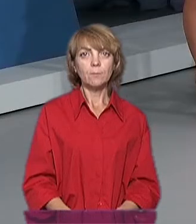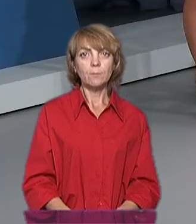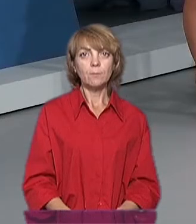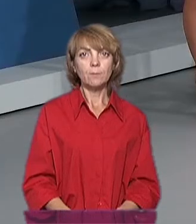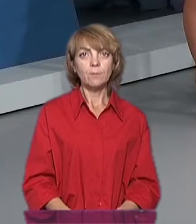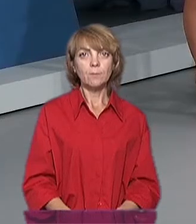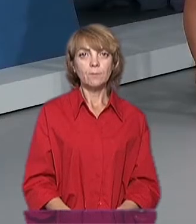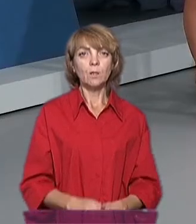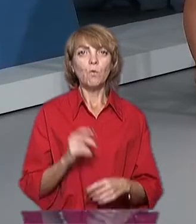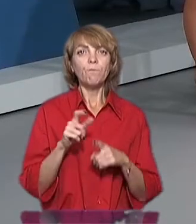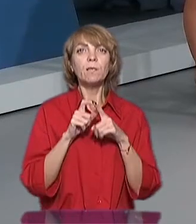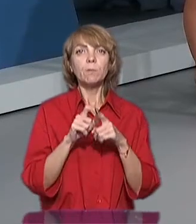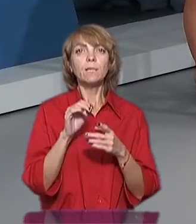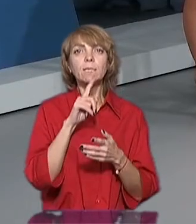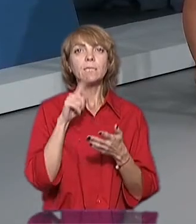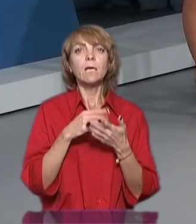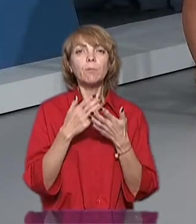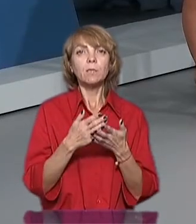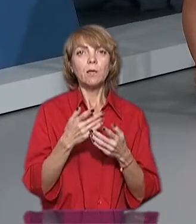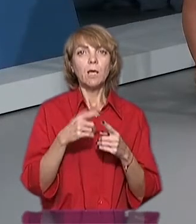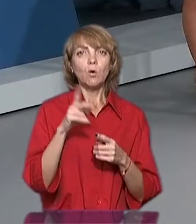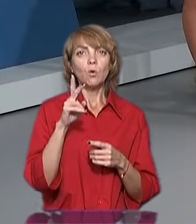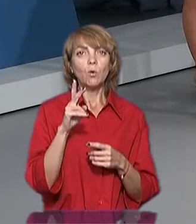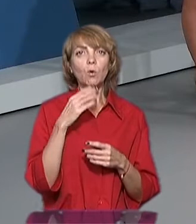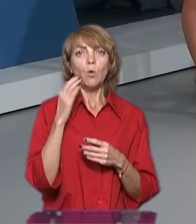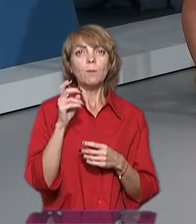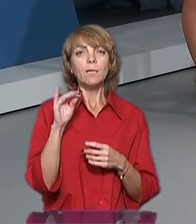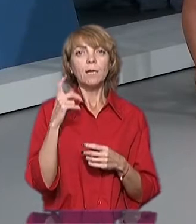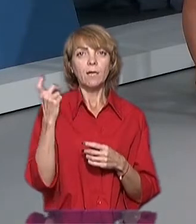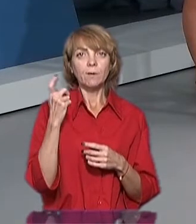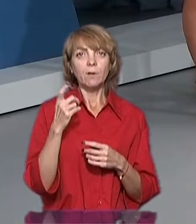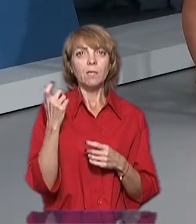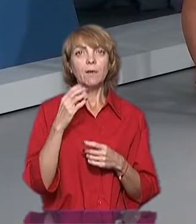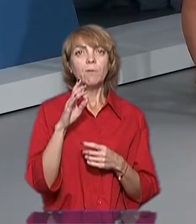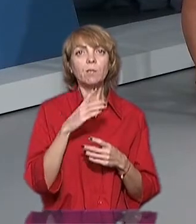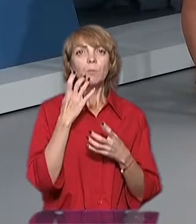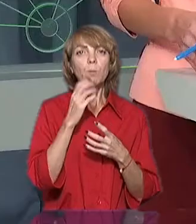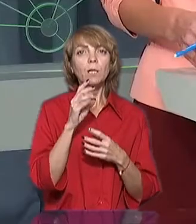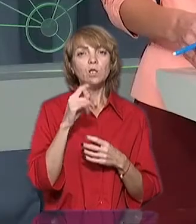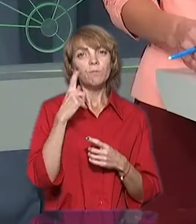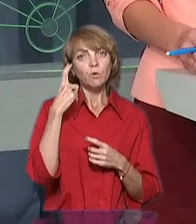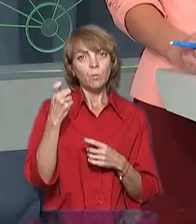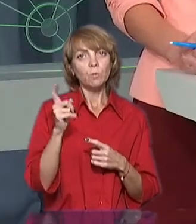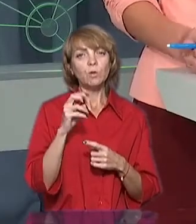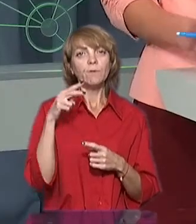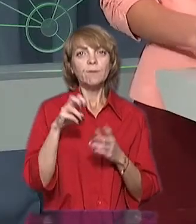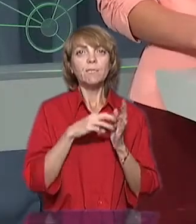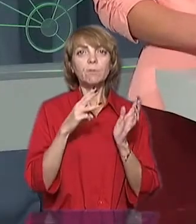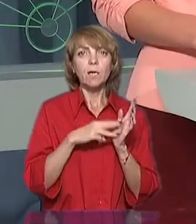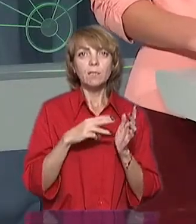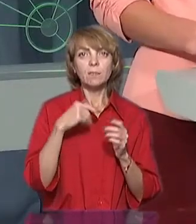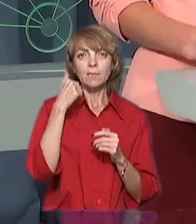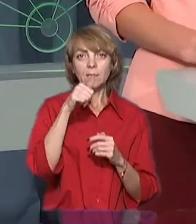І у відповіді на запит видання «Коментарі Харків» в Харківській тепловій мережі повідомили, що за 2018